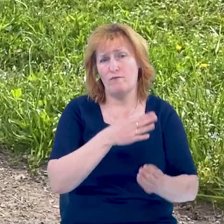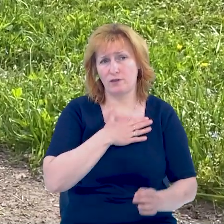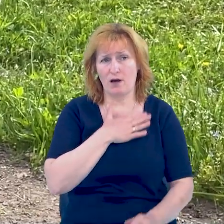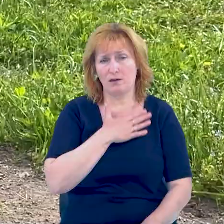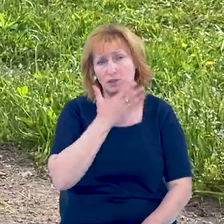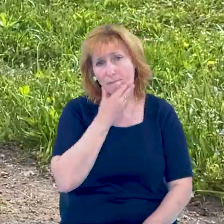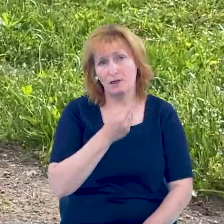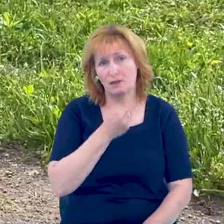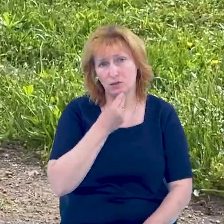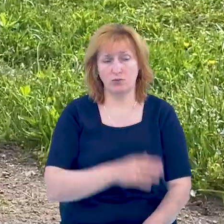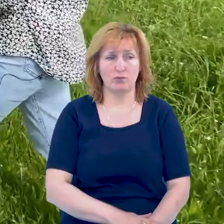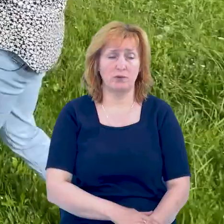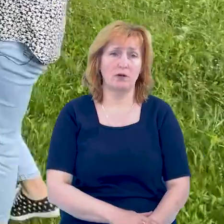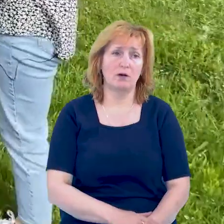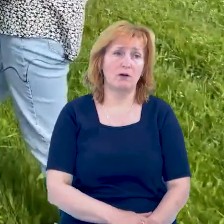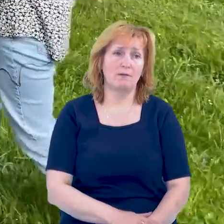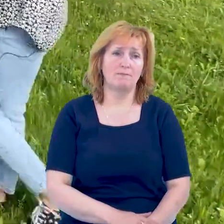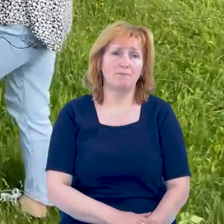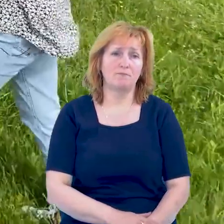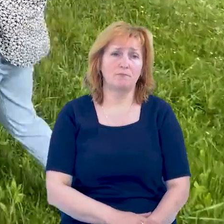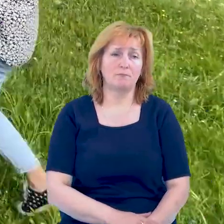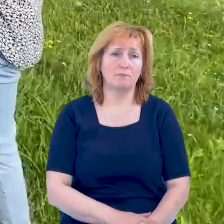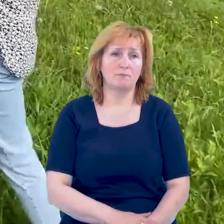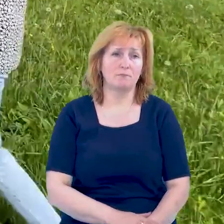красуня. Так не должно було бути, звісно.